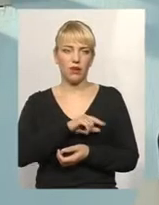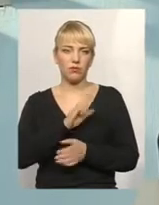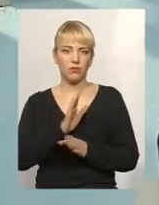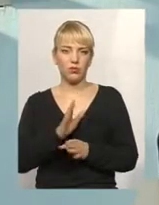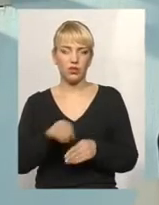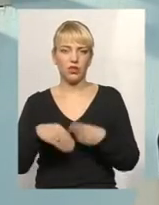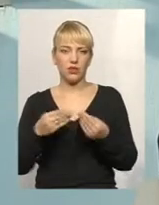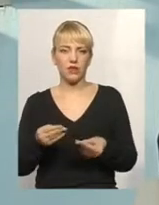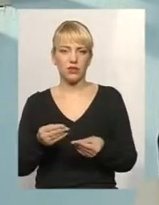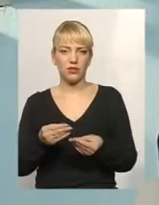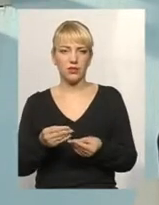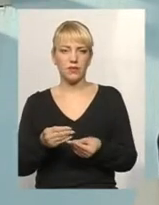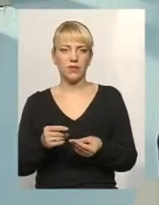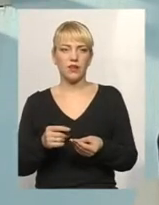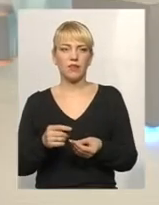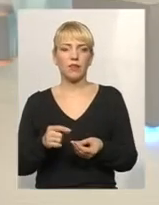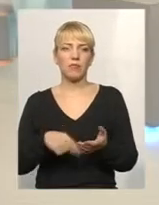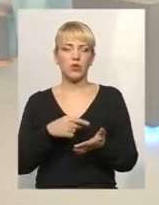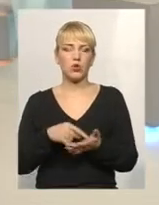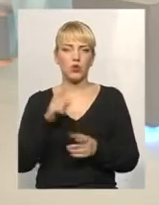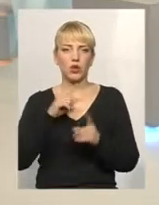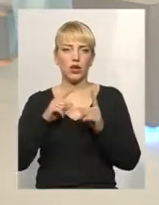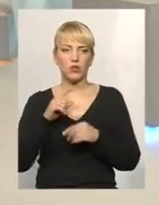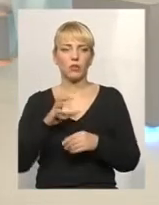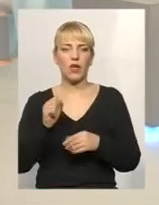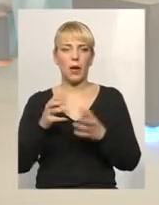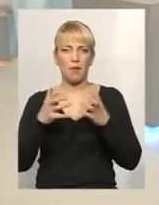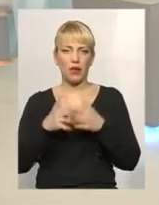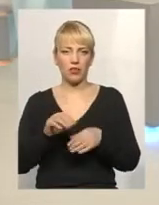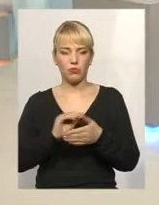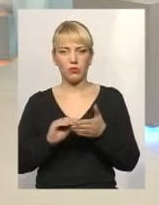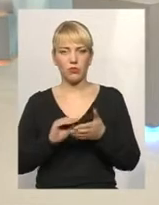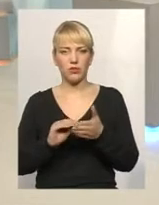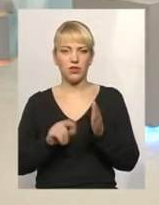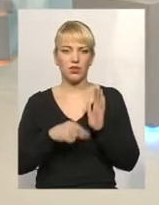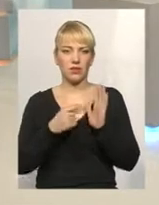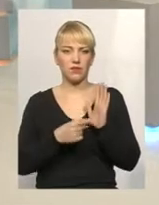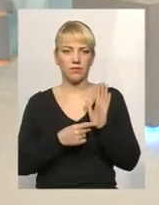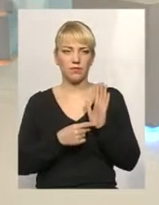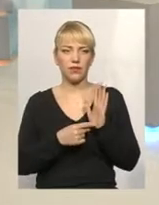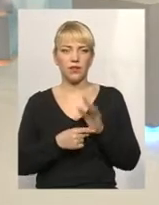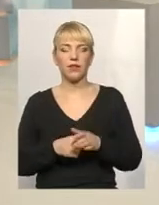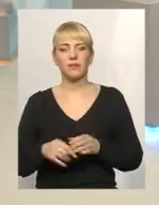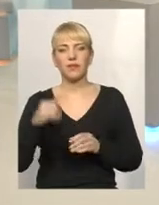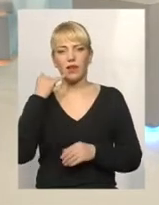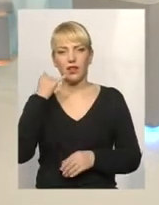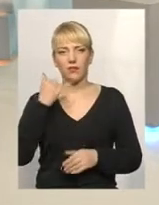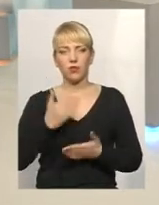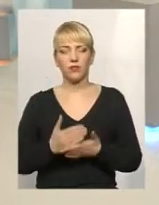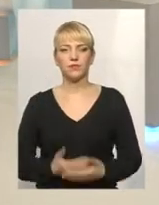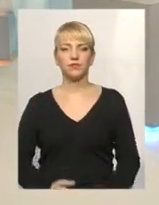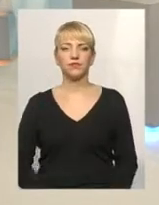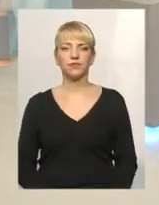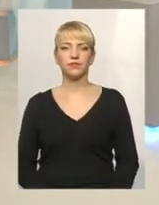вона буде надаватись міською радою. А механізм прописаний чи ні? Давайте так, насамперед телефонний дзвінок і далі ми